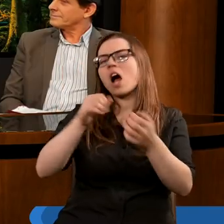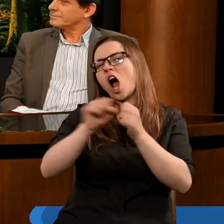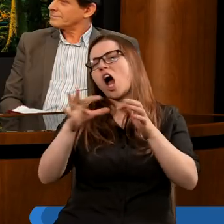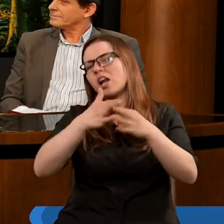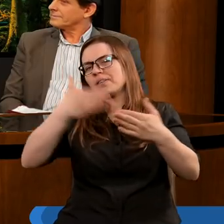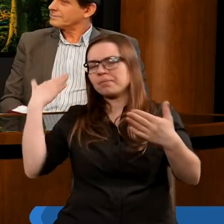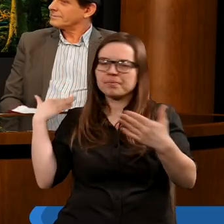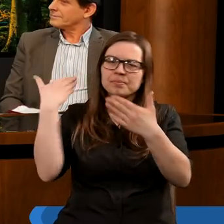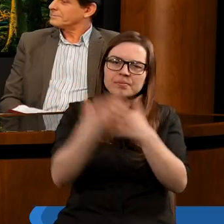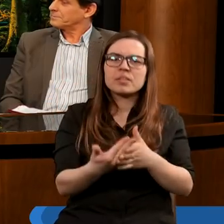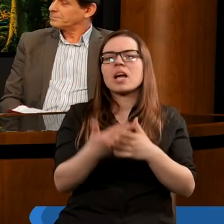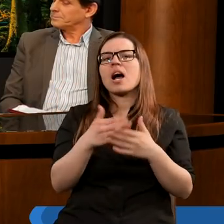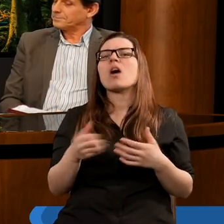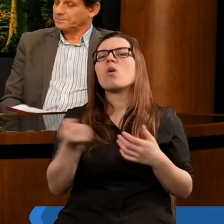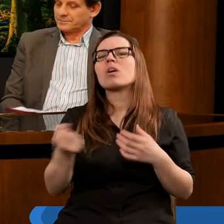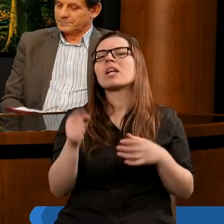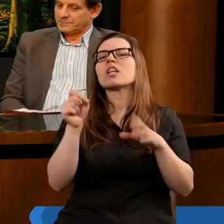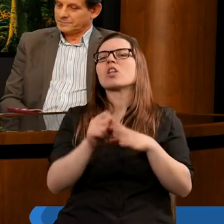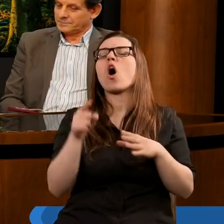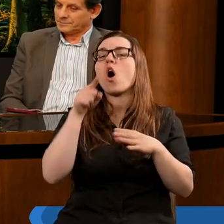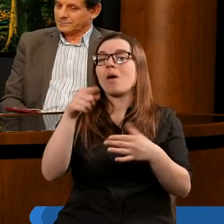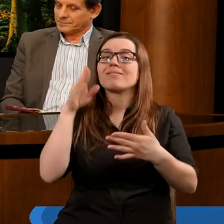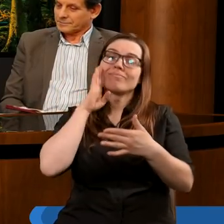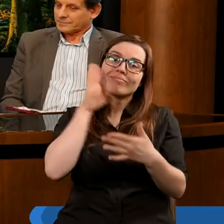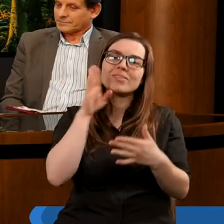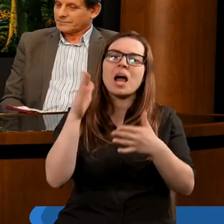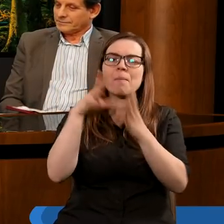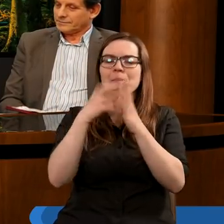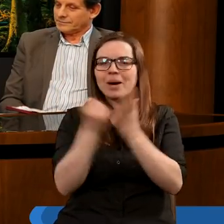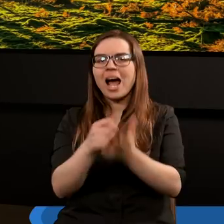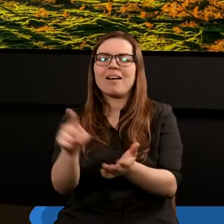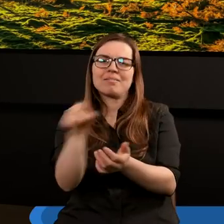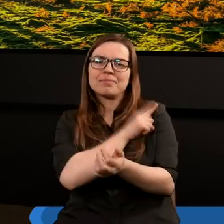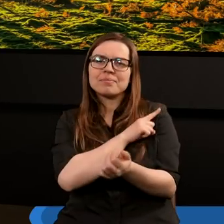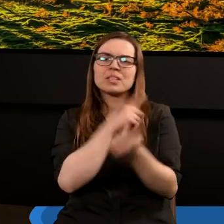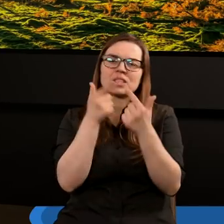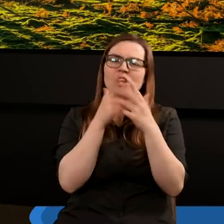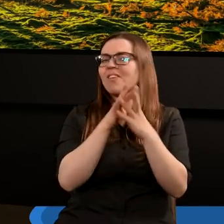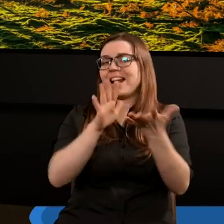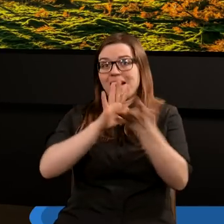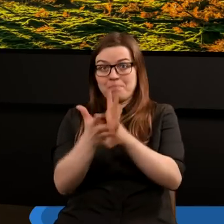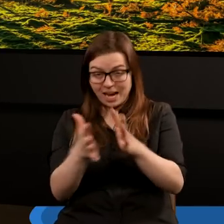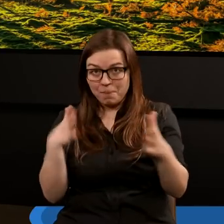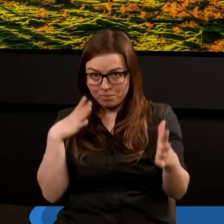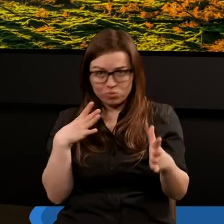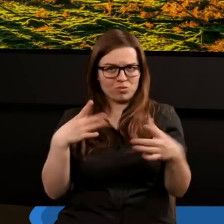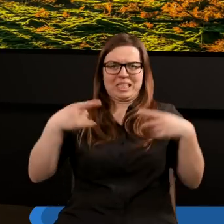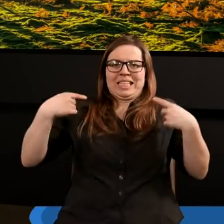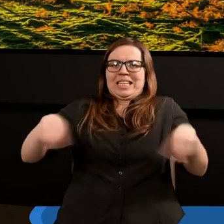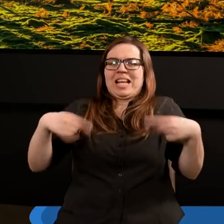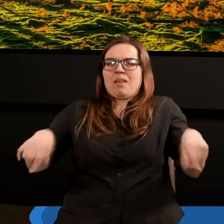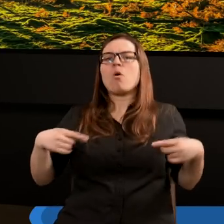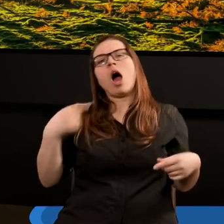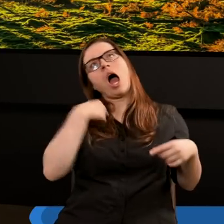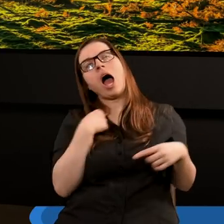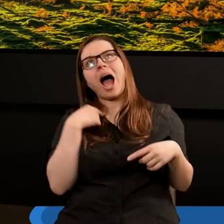Biblii przez całą Biblię się przewija, Bóg wzywa do zachowywania tych samych praw. Nie następuje absolutnie żadna zmiana. I my czasami próbujemy